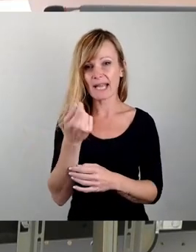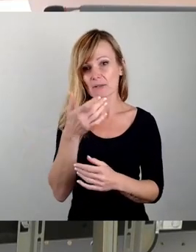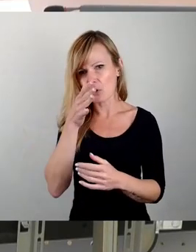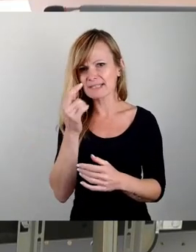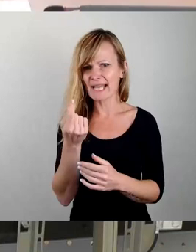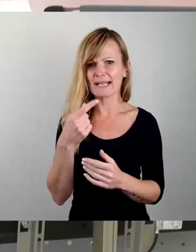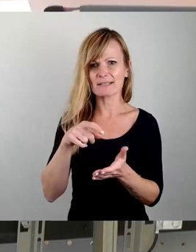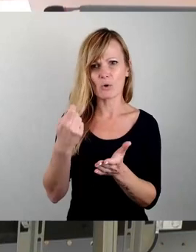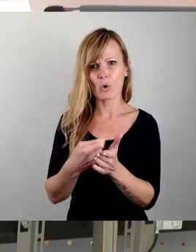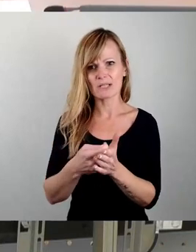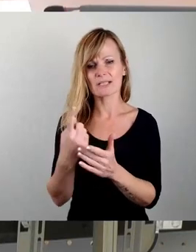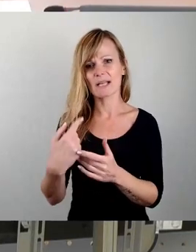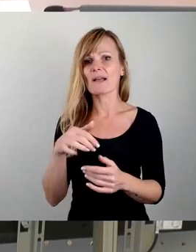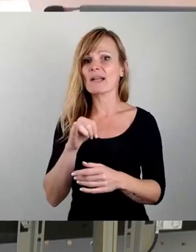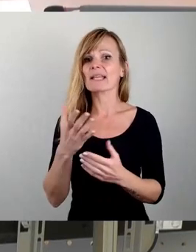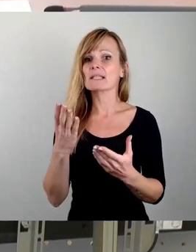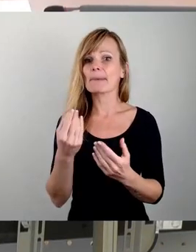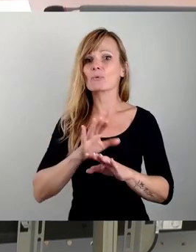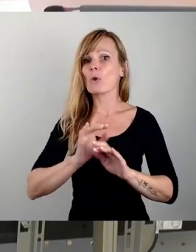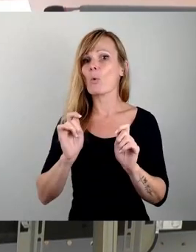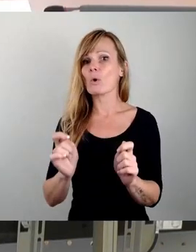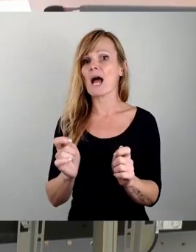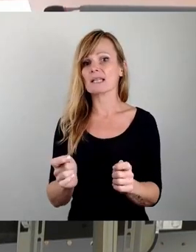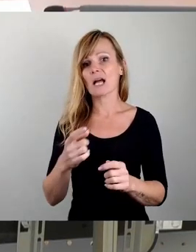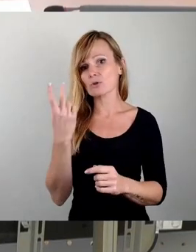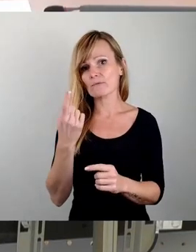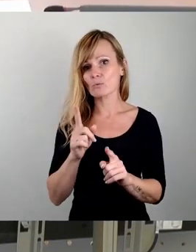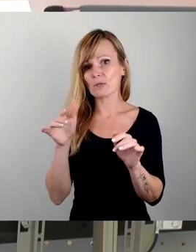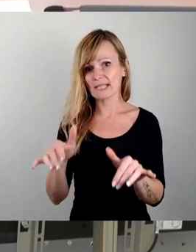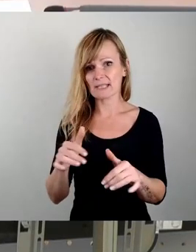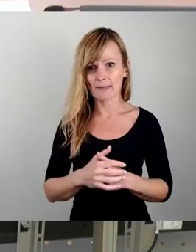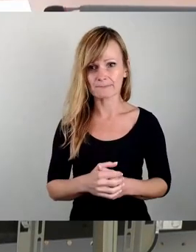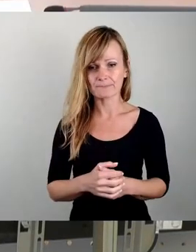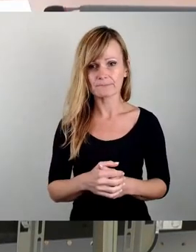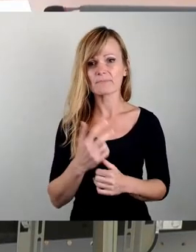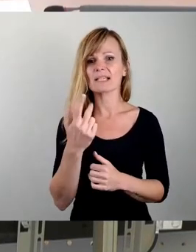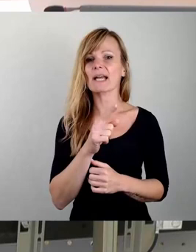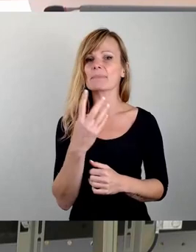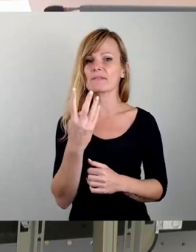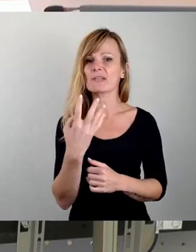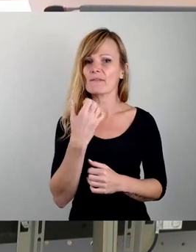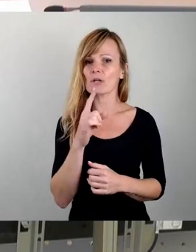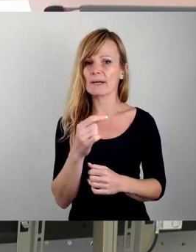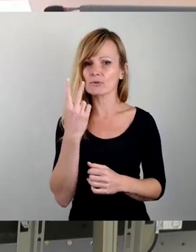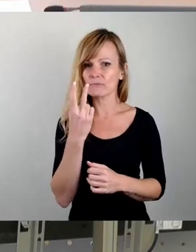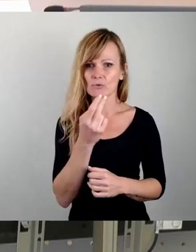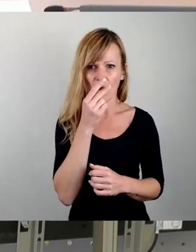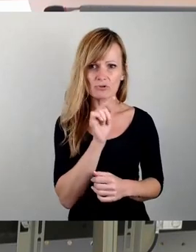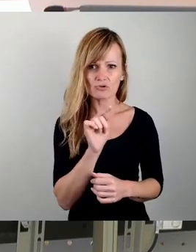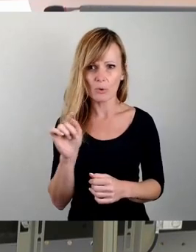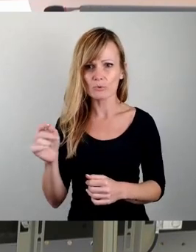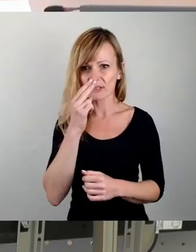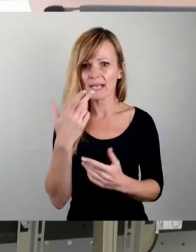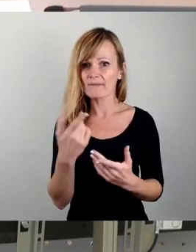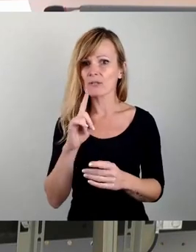welches mit oder ohne Antrag nicht zur Verfügung steht. Drei bis vier wolle man sich aber ohnehin angucken und sehen, was man dabei